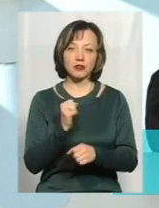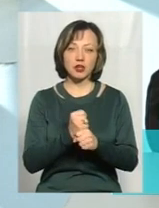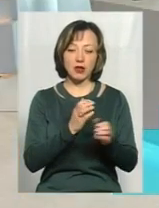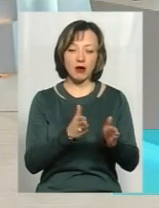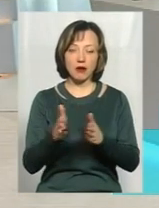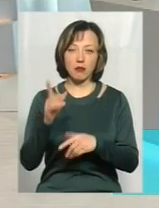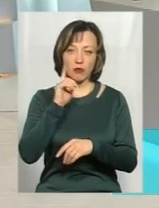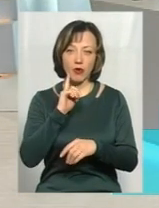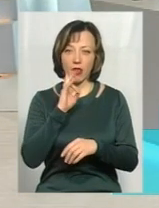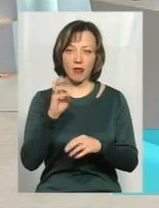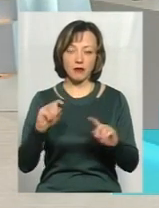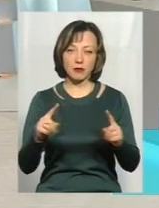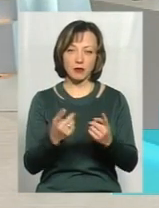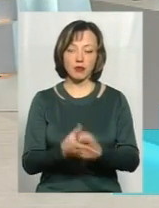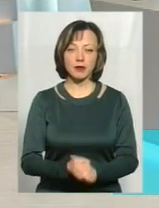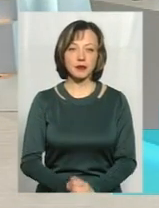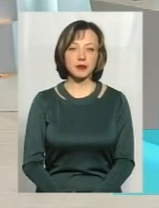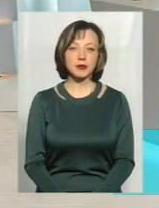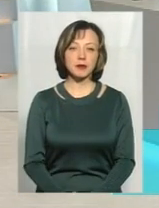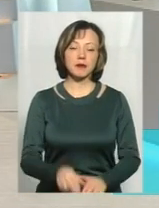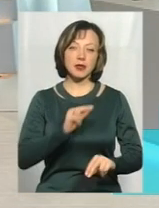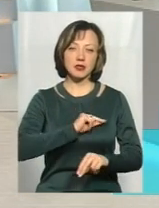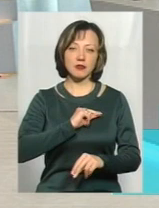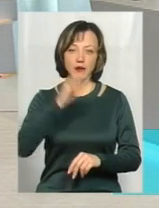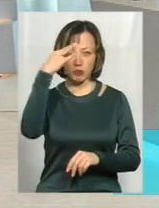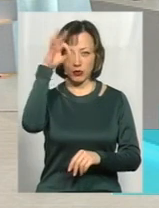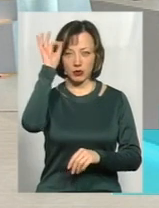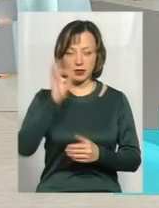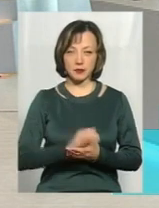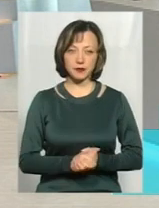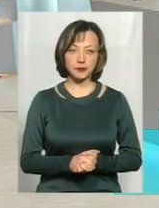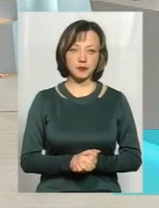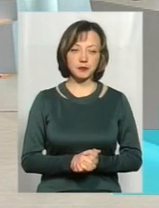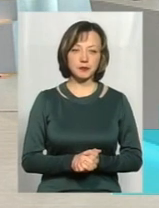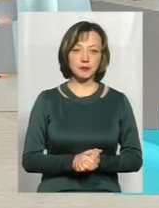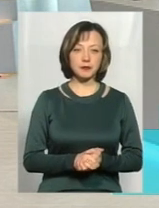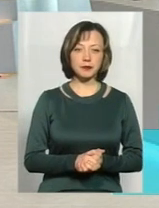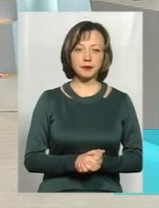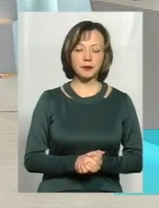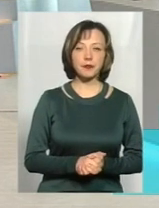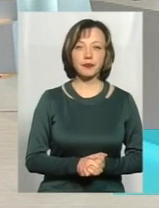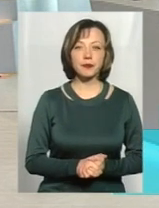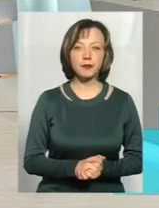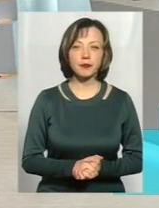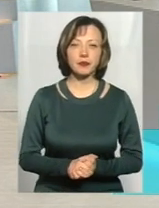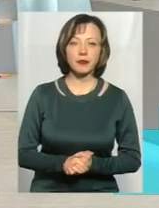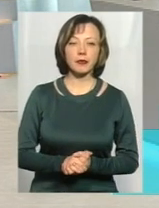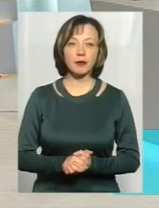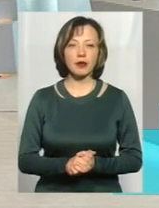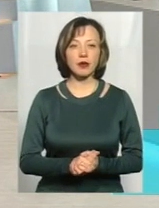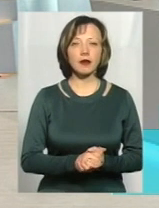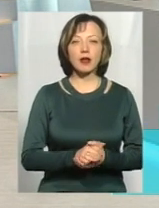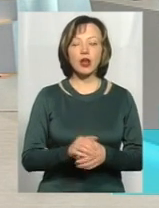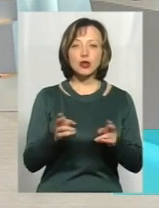до тих пір, поки працівники поліції не затримують на тому, чи іншому вчині злочину. Злочин є найтяжкий,